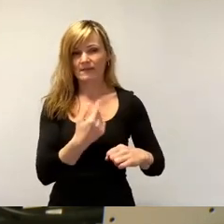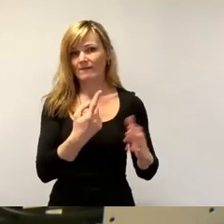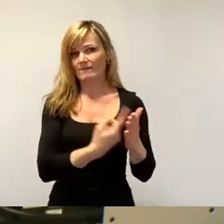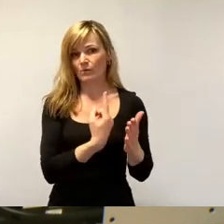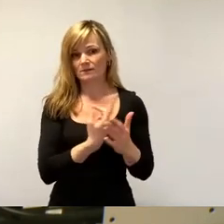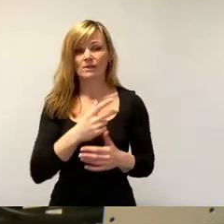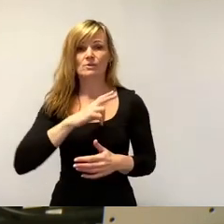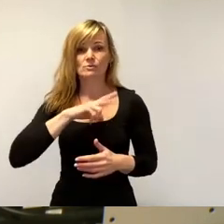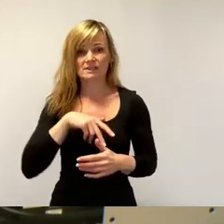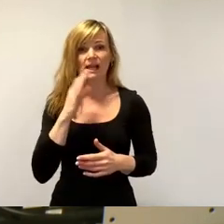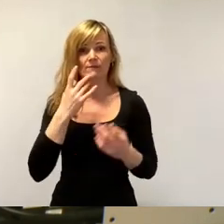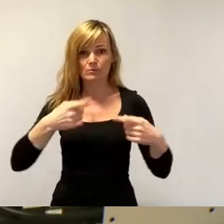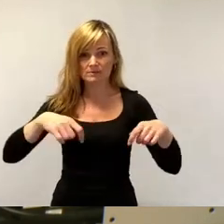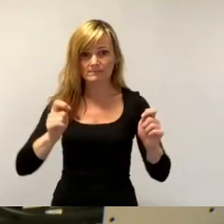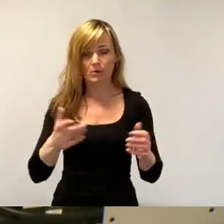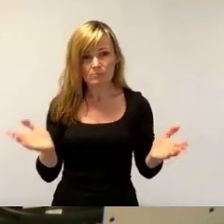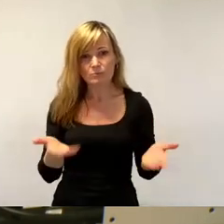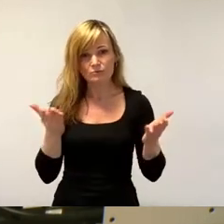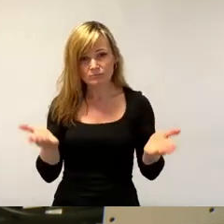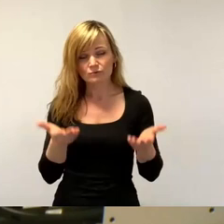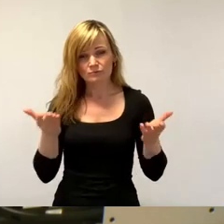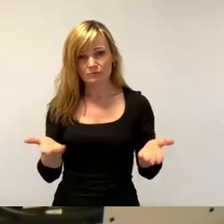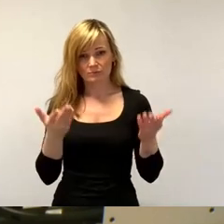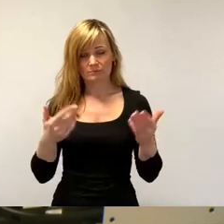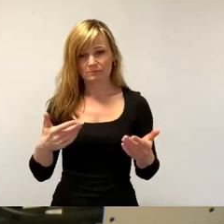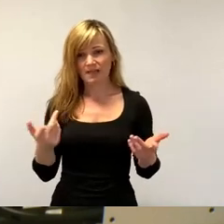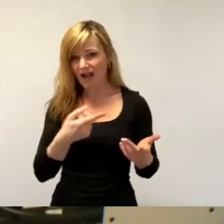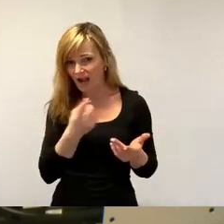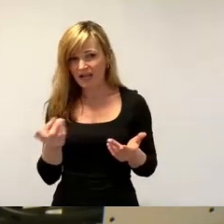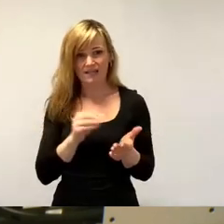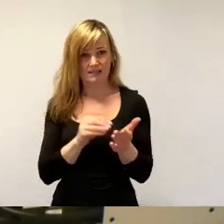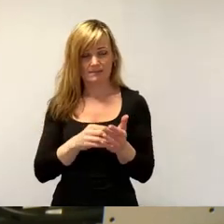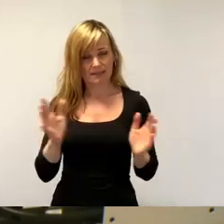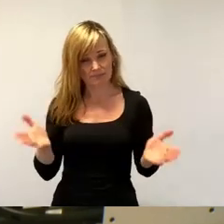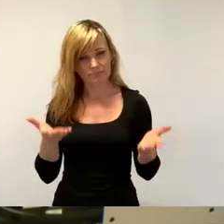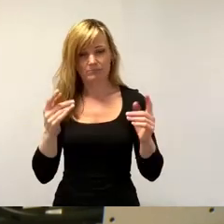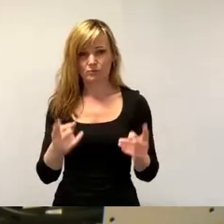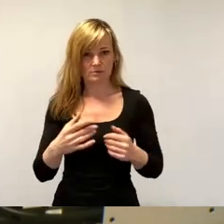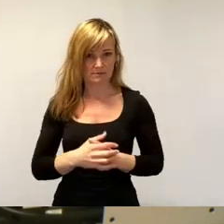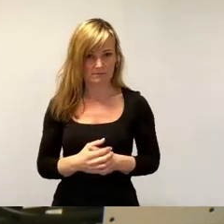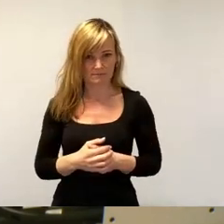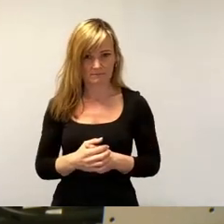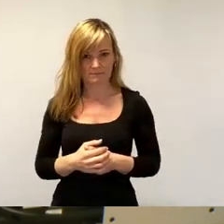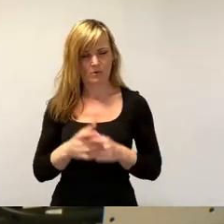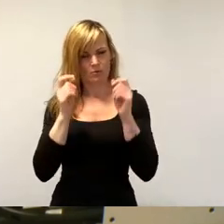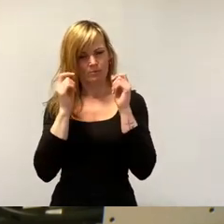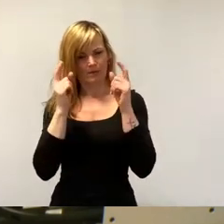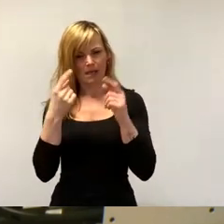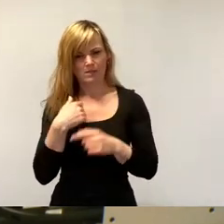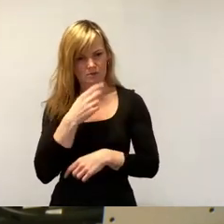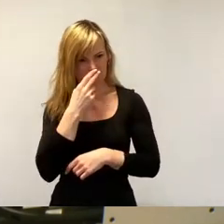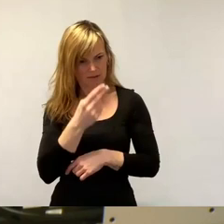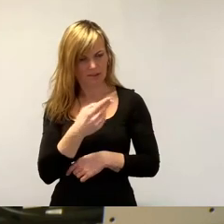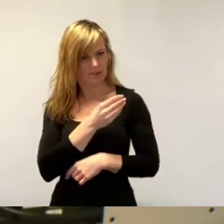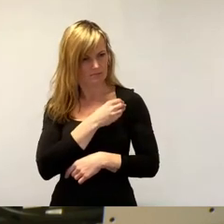vorangetrieben werden muss. Alle Unternehmen müssen daran beteiligt werden. Durchaus überrascht habe ich zur Kenntnis genommen, dass